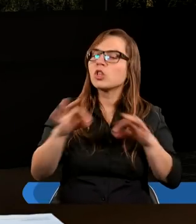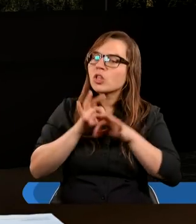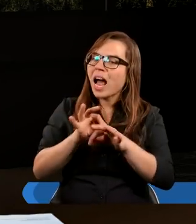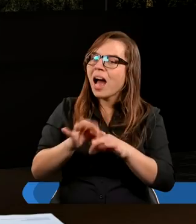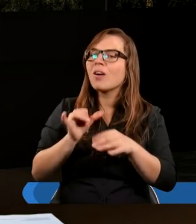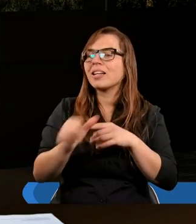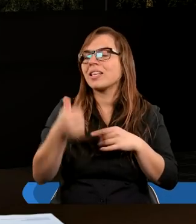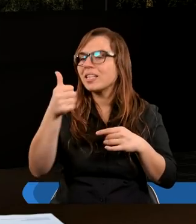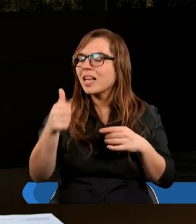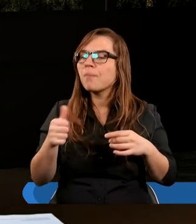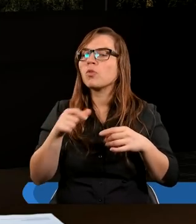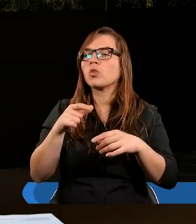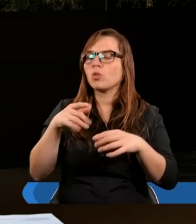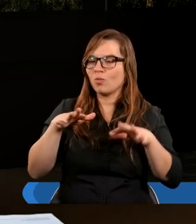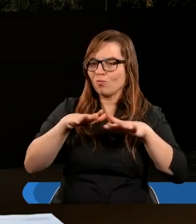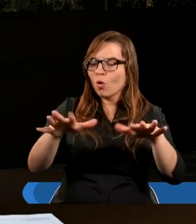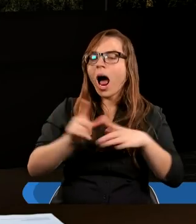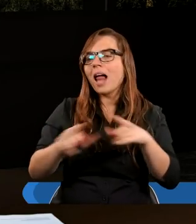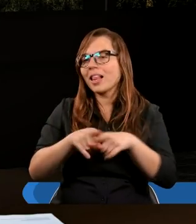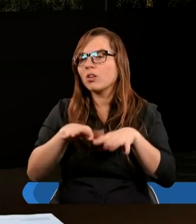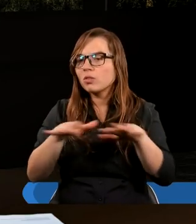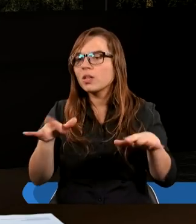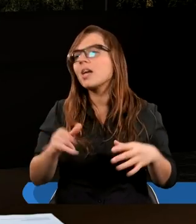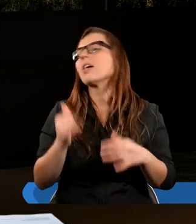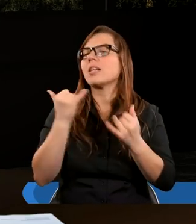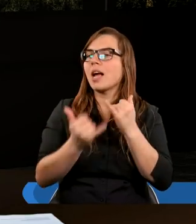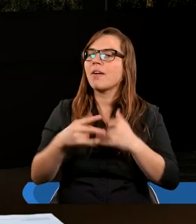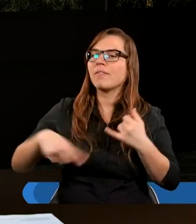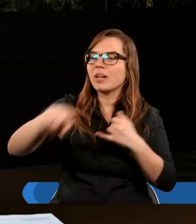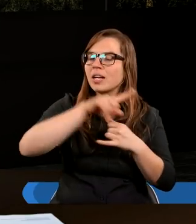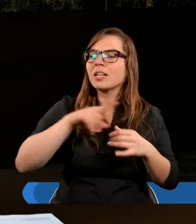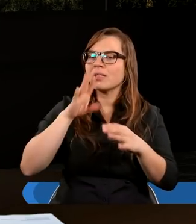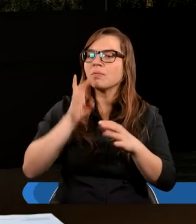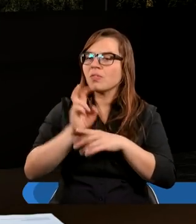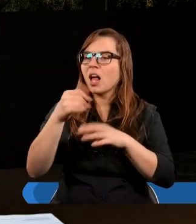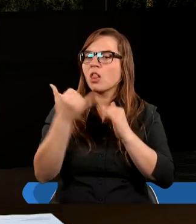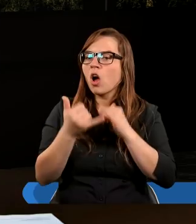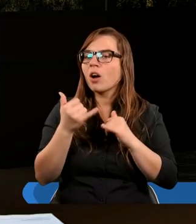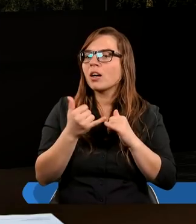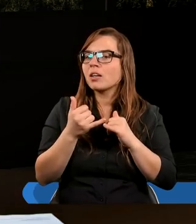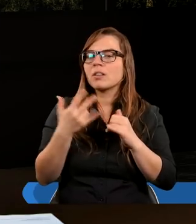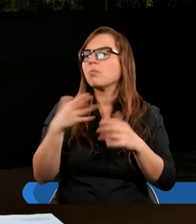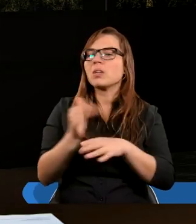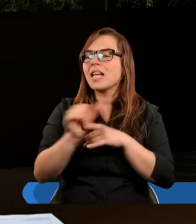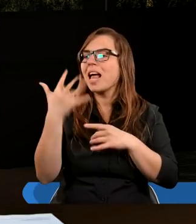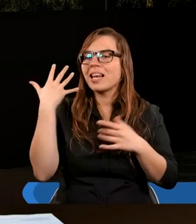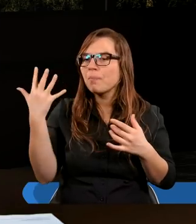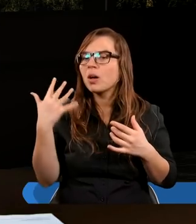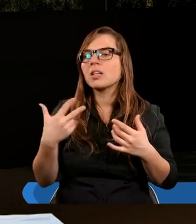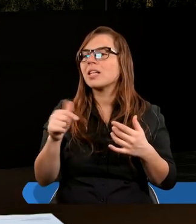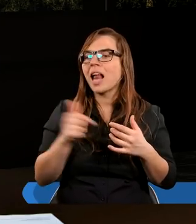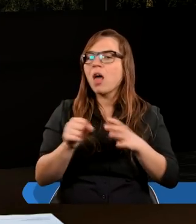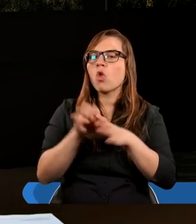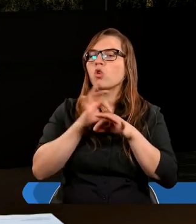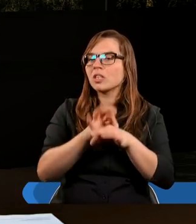nie jest jednym członkiem, ale wieloma. Jeśli by rzekła noga, ponieważ nie jestem ręką, nie